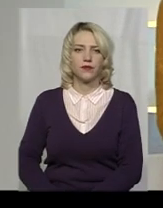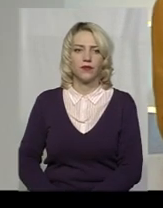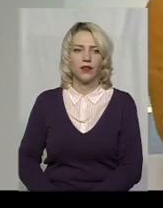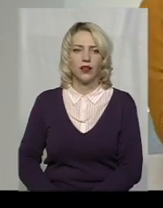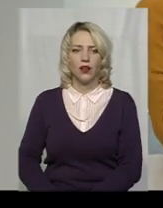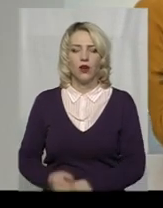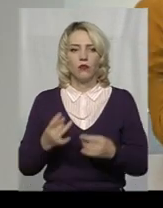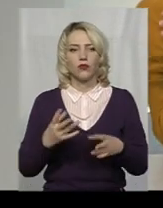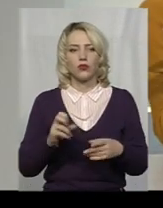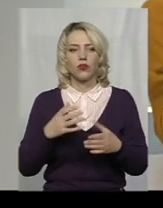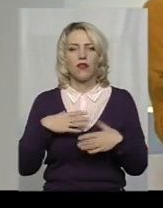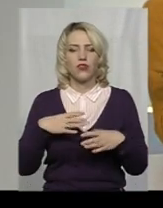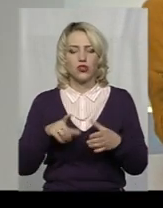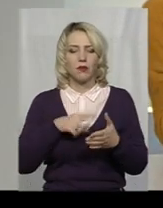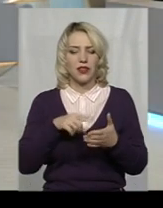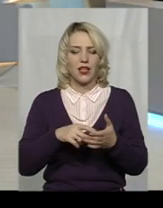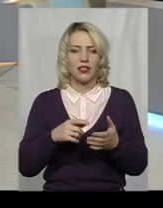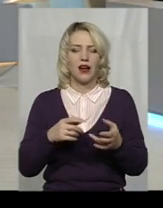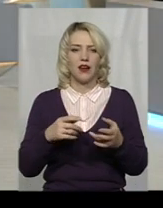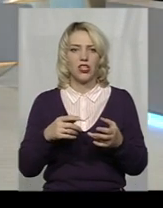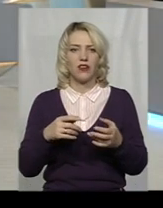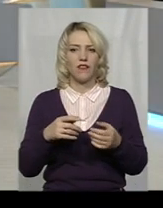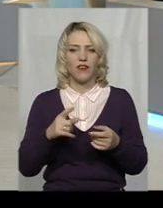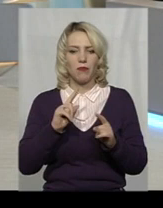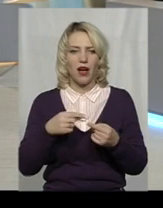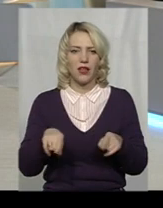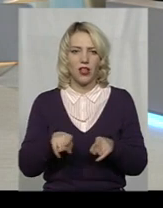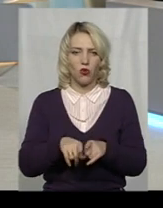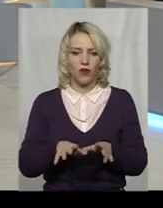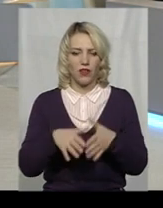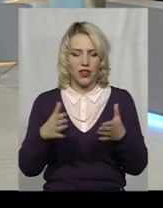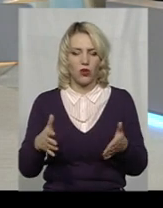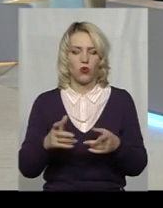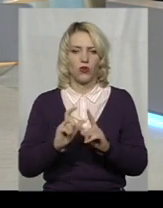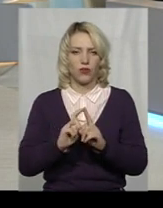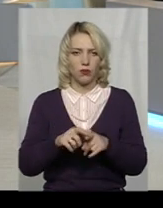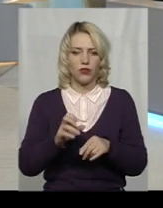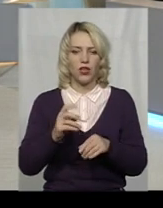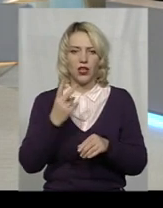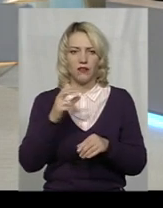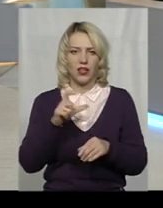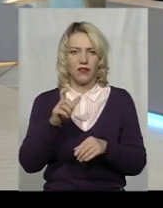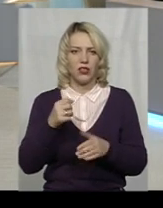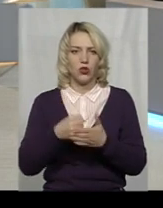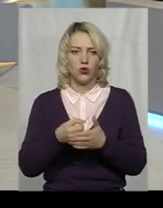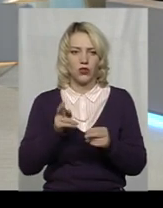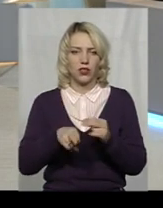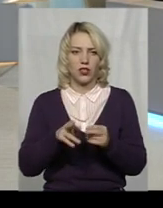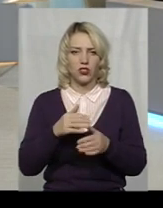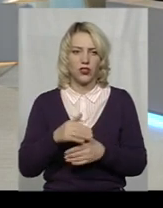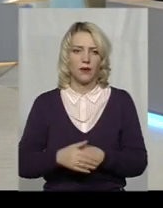Розумую, що питання вимагає такої широкої, розгормтої відповіді, але в нас буквально дві хвилинки до завершення ефіру, тому дуже прошу так лаконічно. Ну,